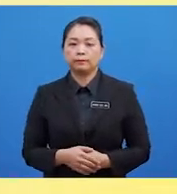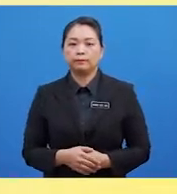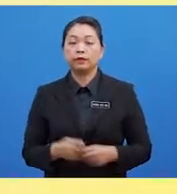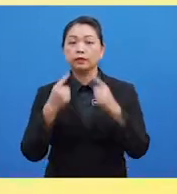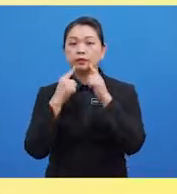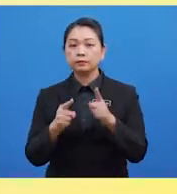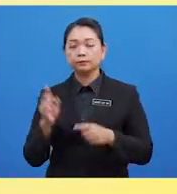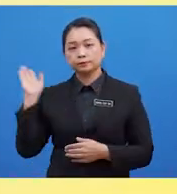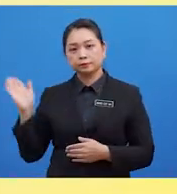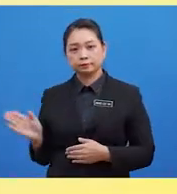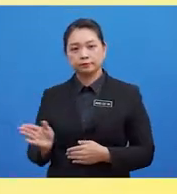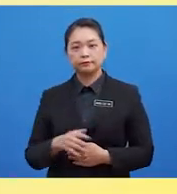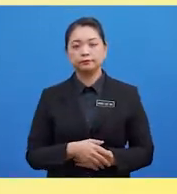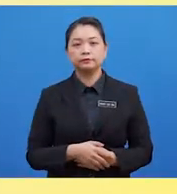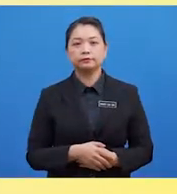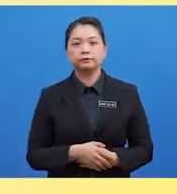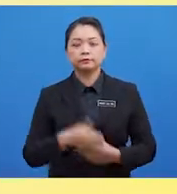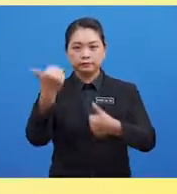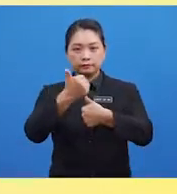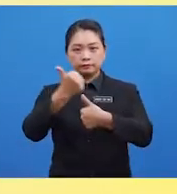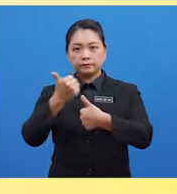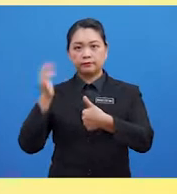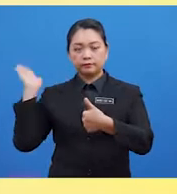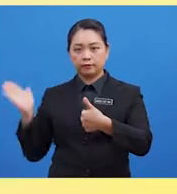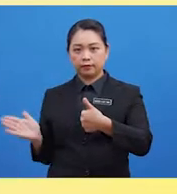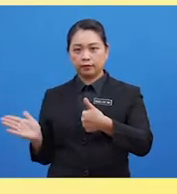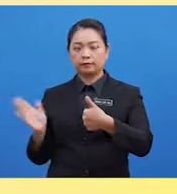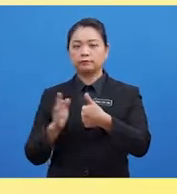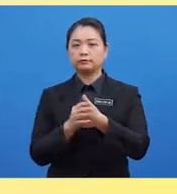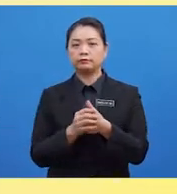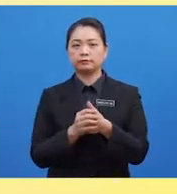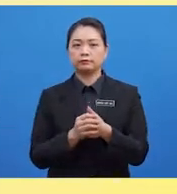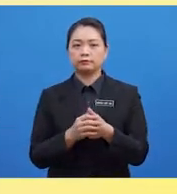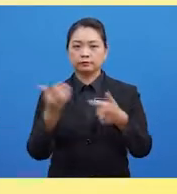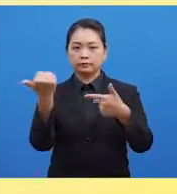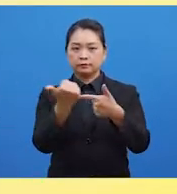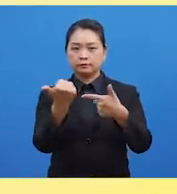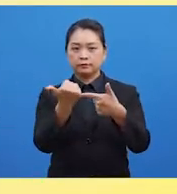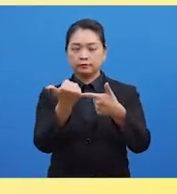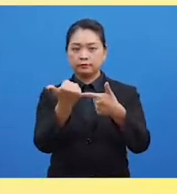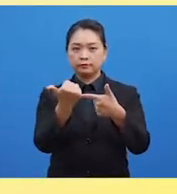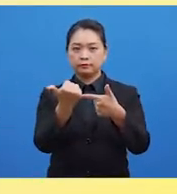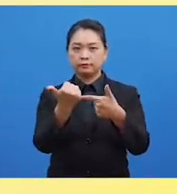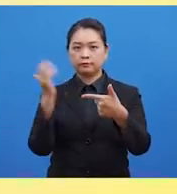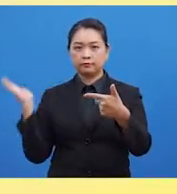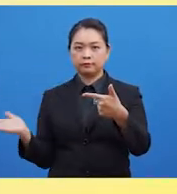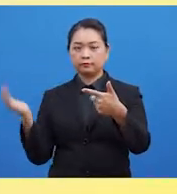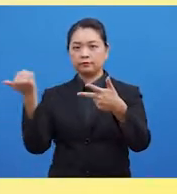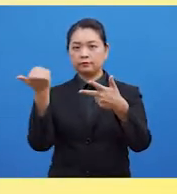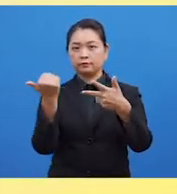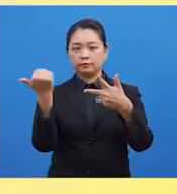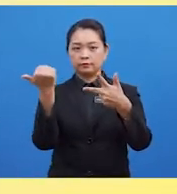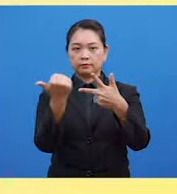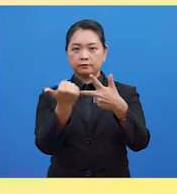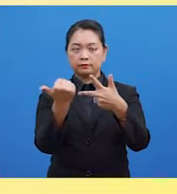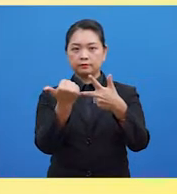Jawapan Fasa Pertama Fasa Reflex Fasa Kedua Fasa